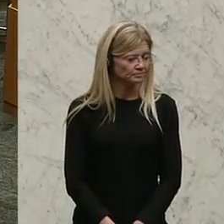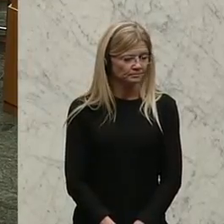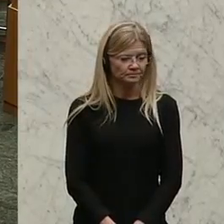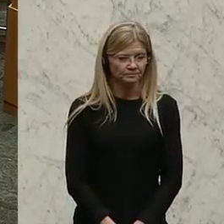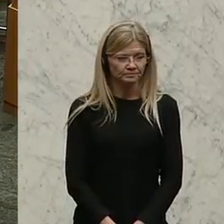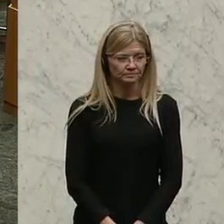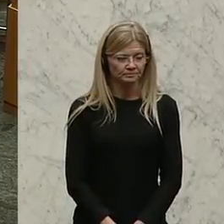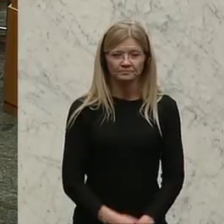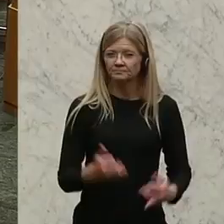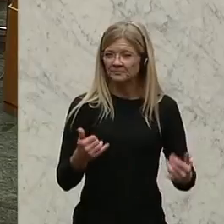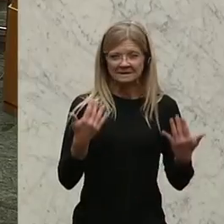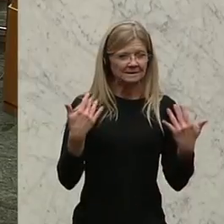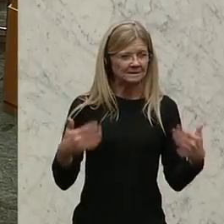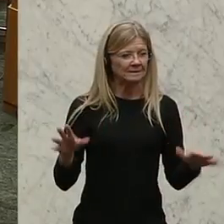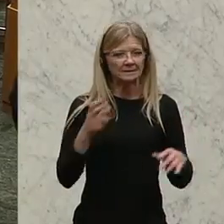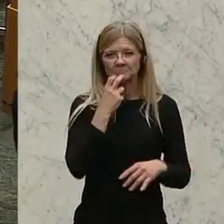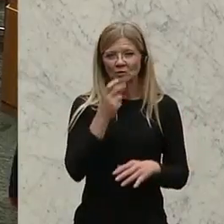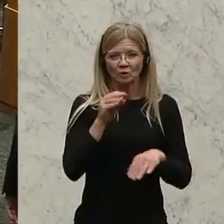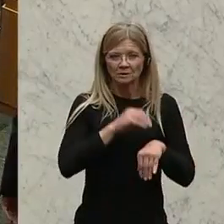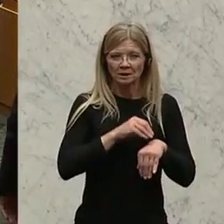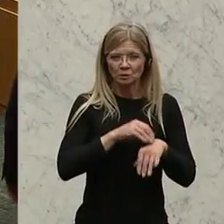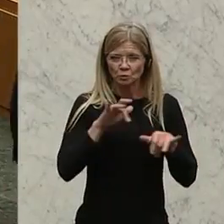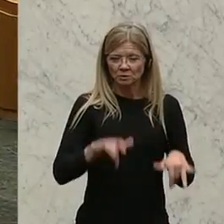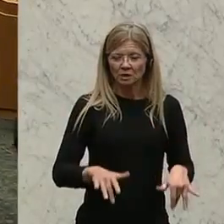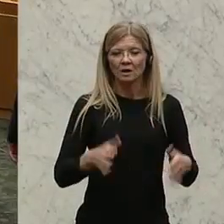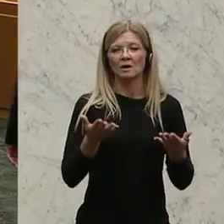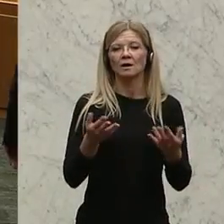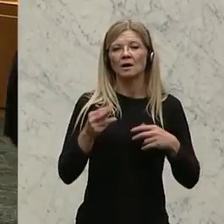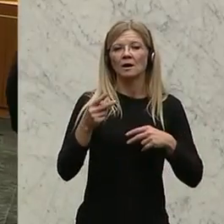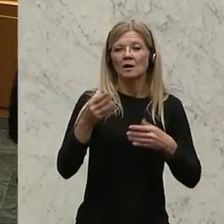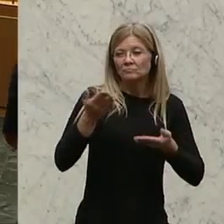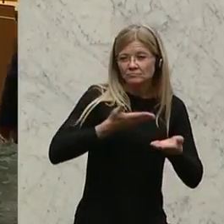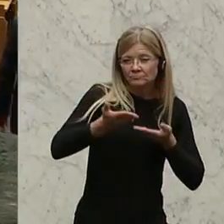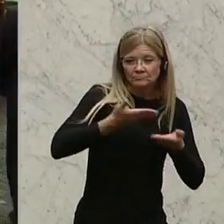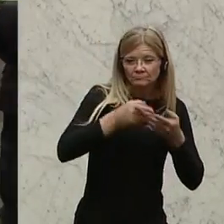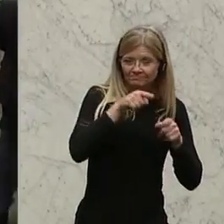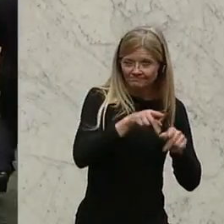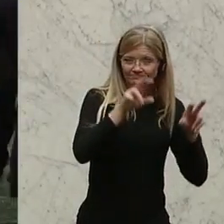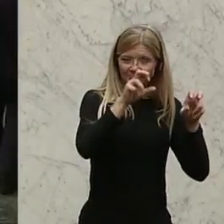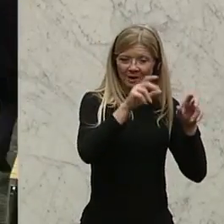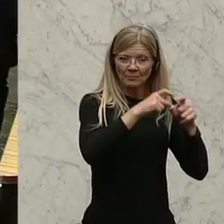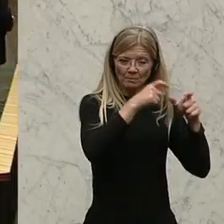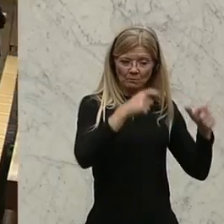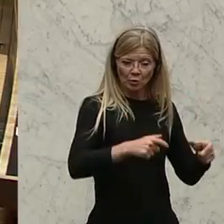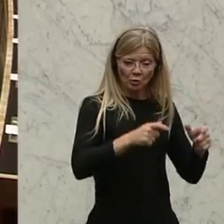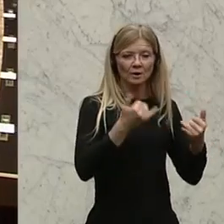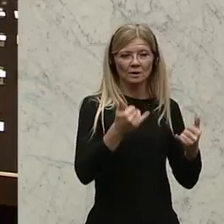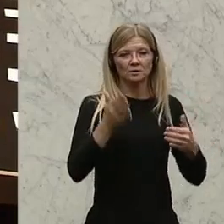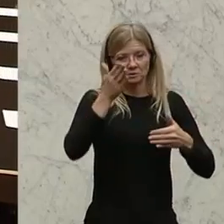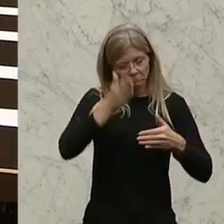Wir legen nun keine Wortmeldungen mehr vor. Die Beratungen zu diesem Themenblock sind somit